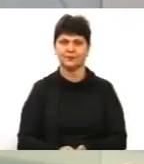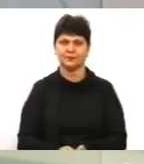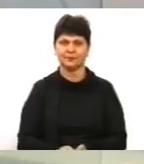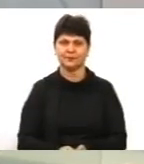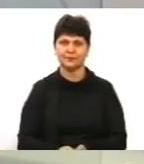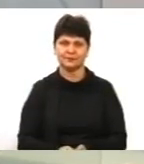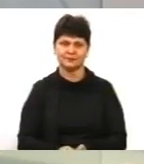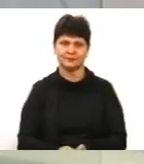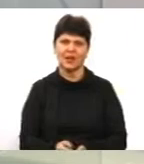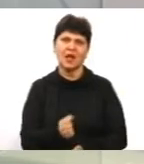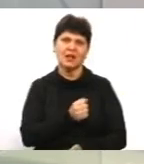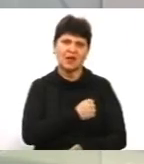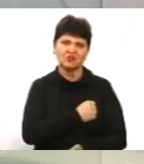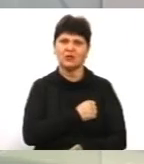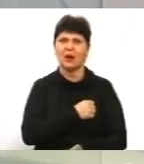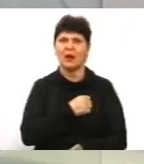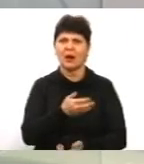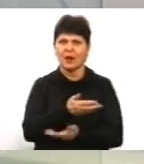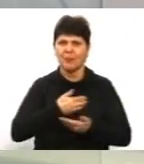На жаль, ми вас не чуємо.